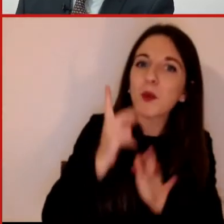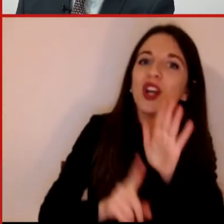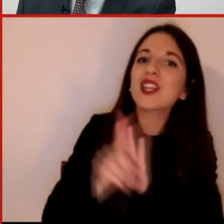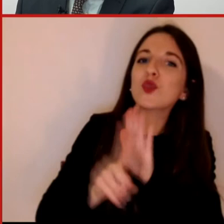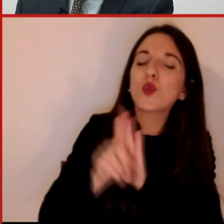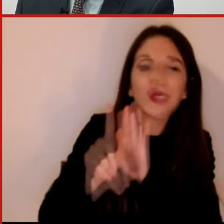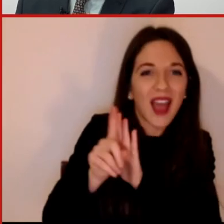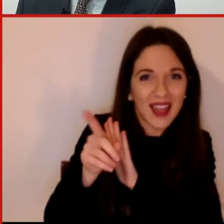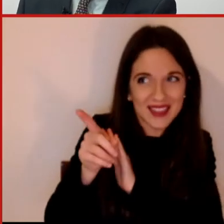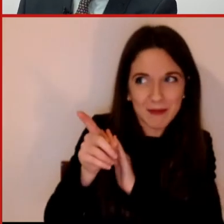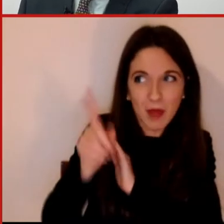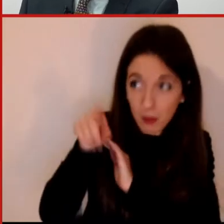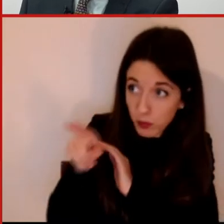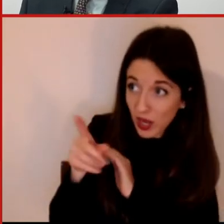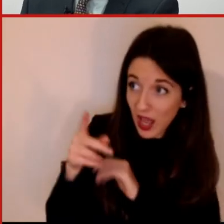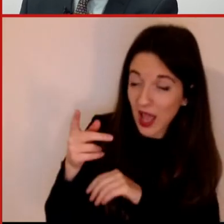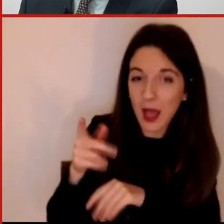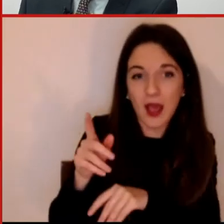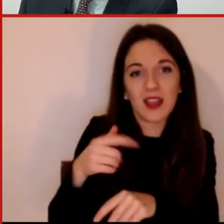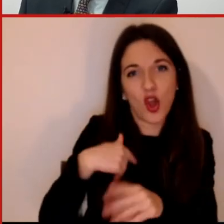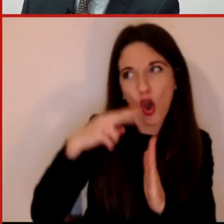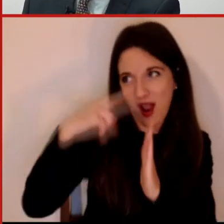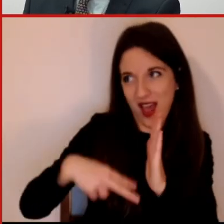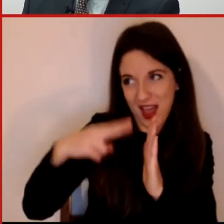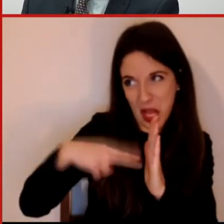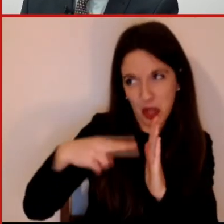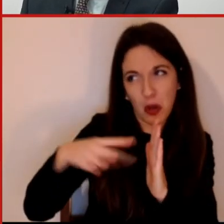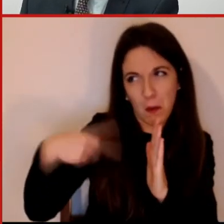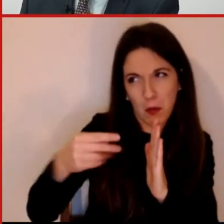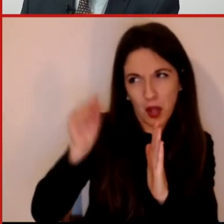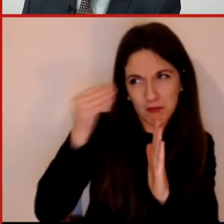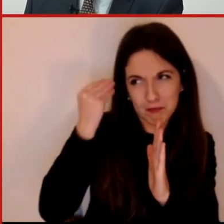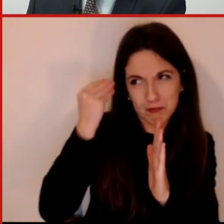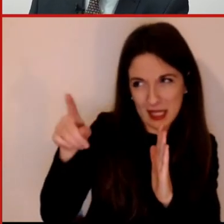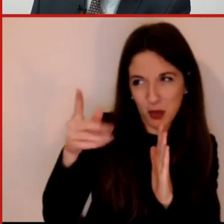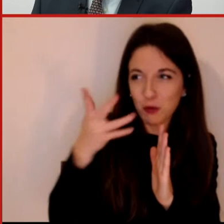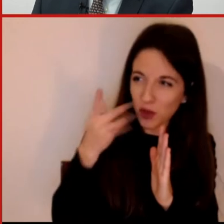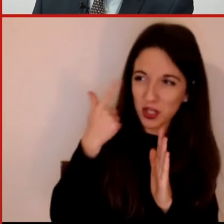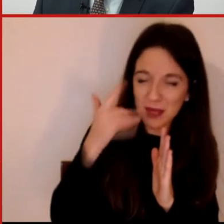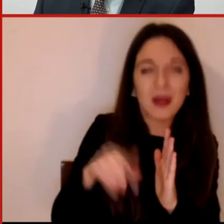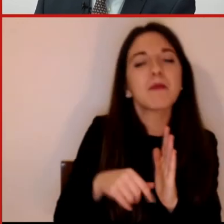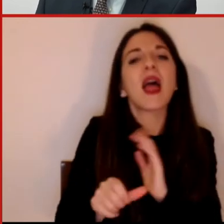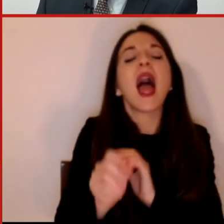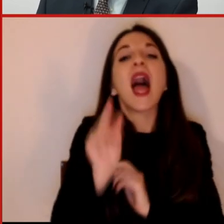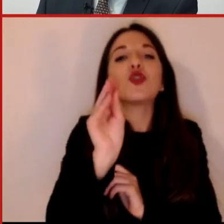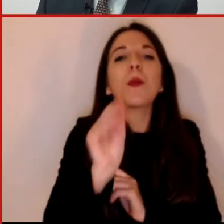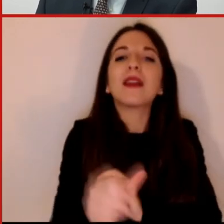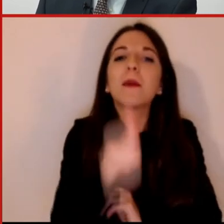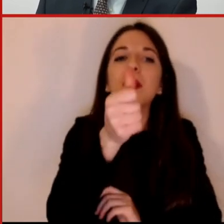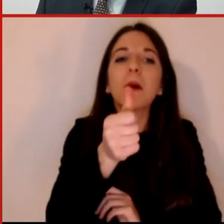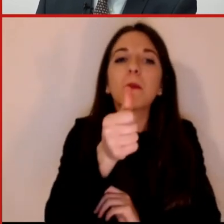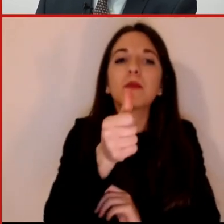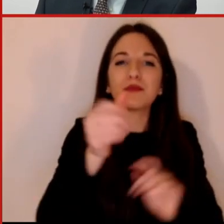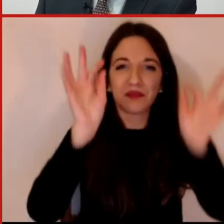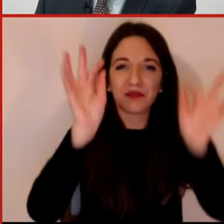anche lei dovrebbe vederli, ma intanto io glieli leggo, perché le chiederò a breve un commento. La domanda era, quanto pensi che i dati e gli